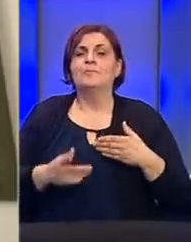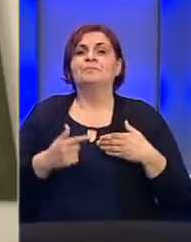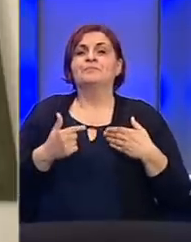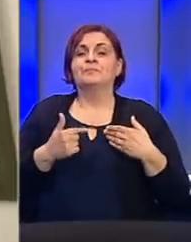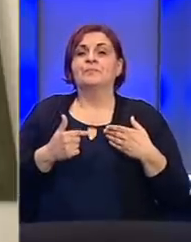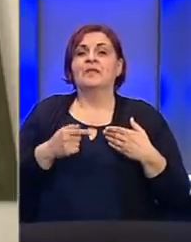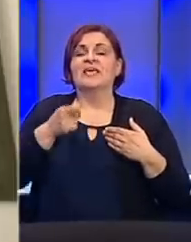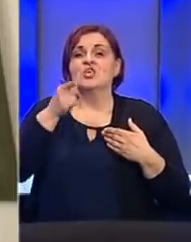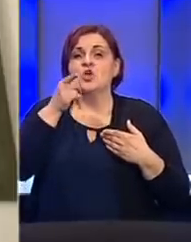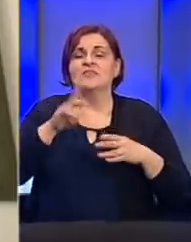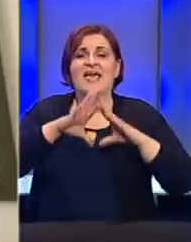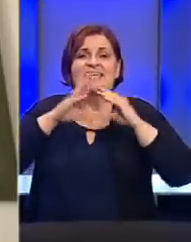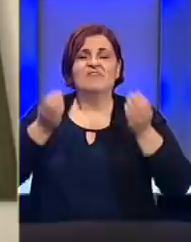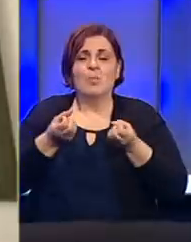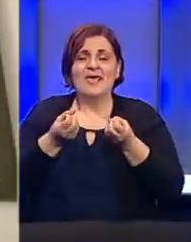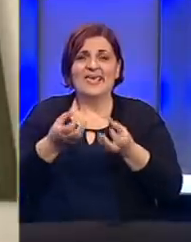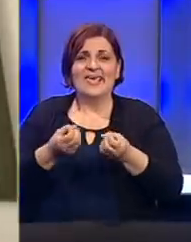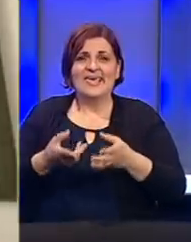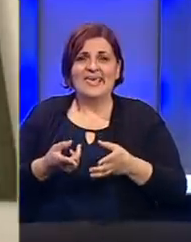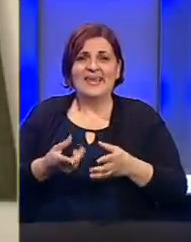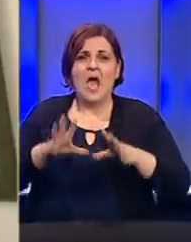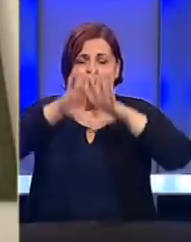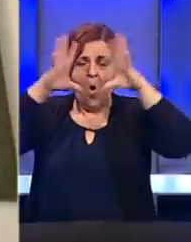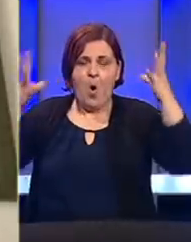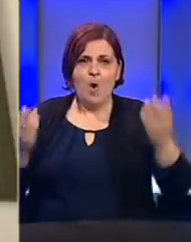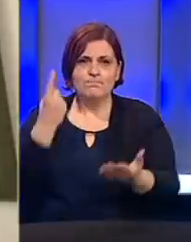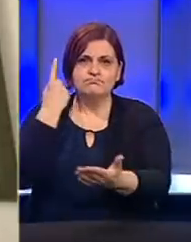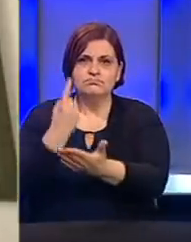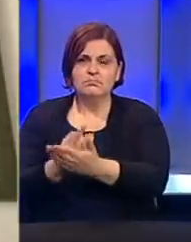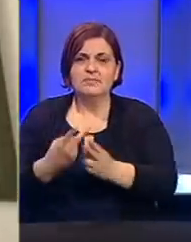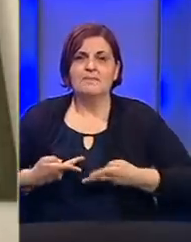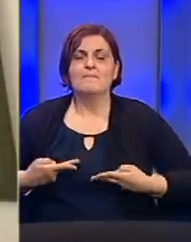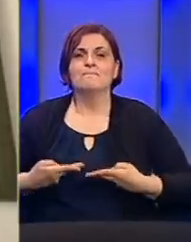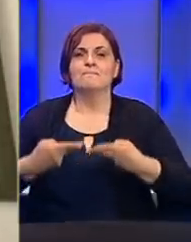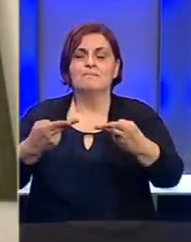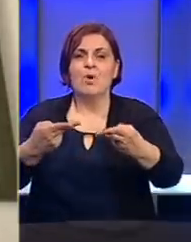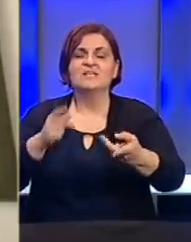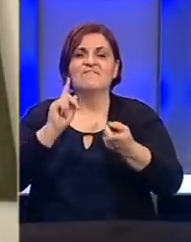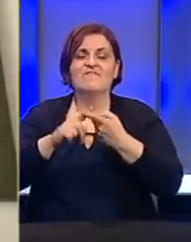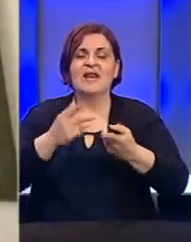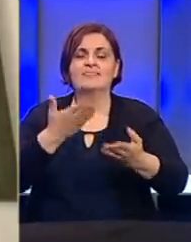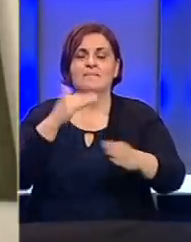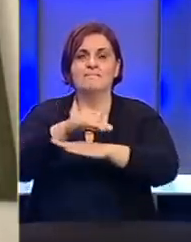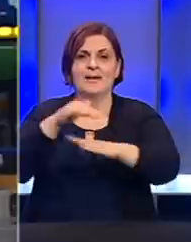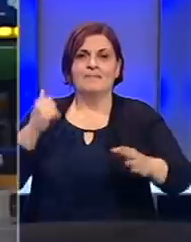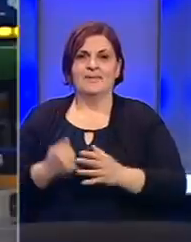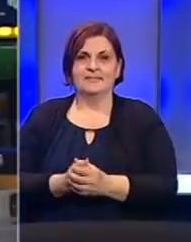ta sveukupna informacija je li objedinjena trebala biti poslana na Federalni parlament.